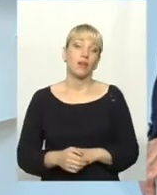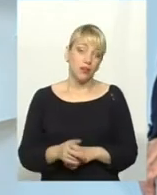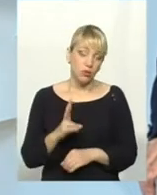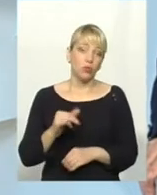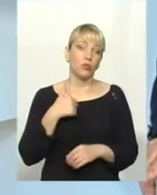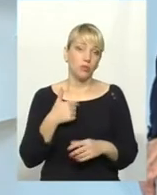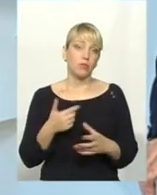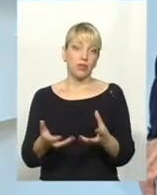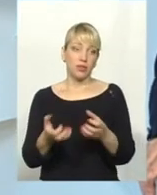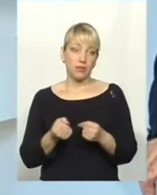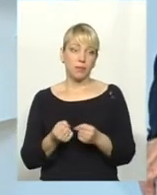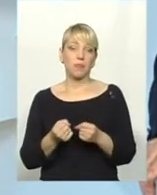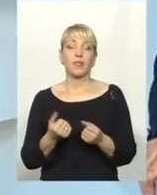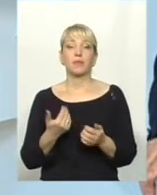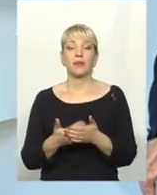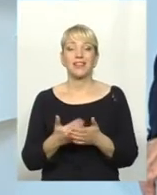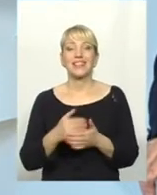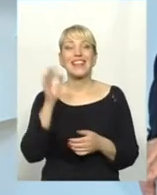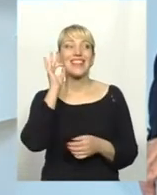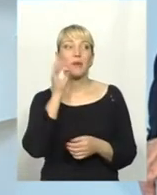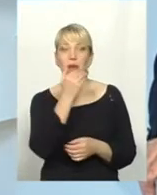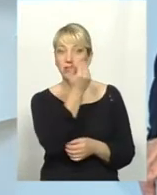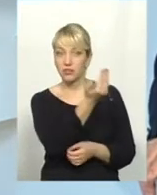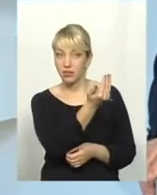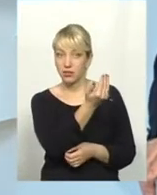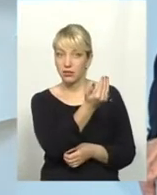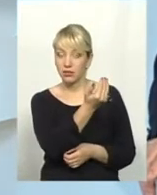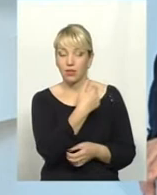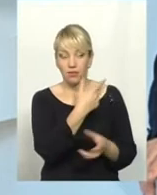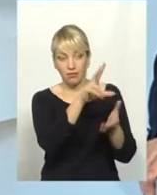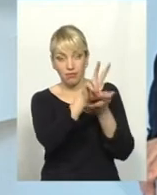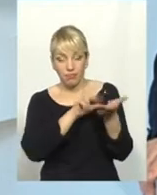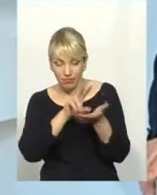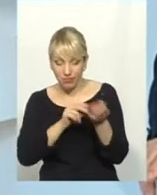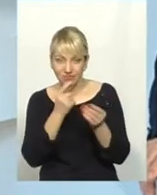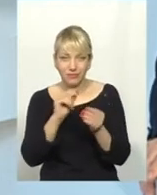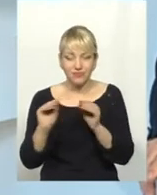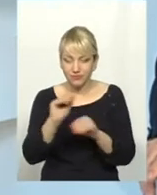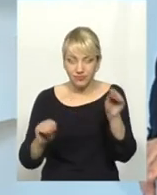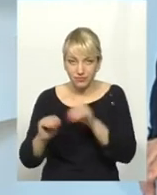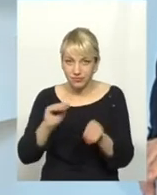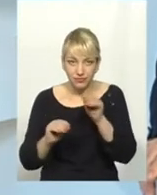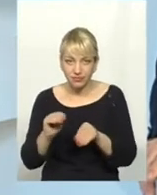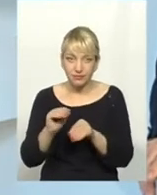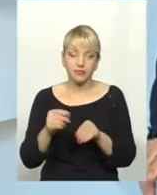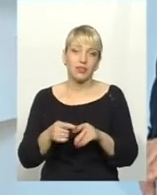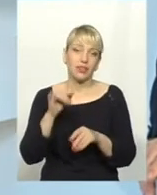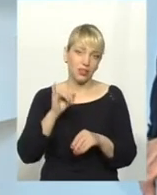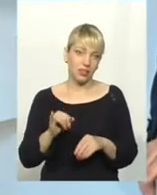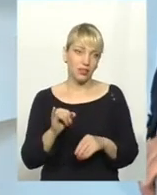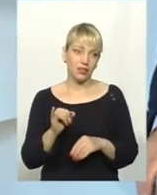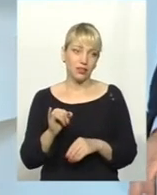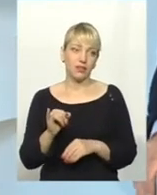частіше всього в наші спеціальності німецькі протоколи, адаптують їх. Те, хто бере, деякі інші. І